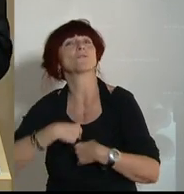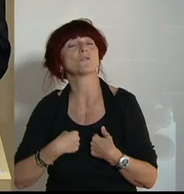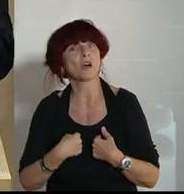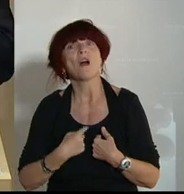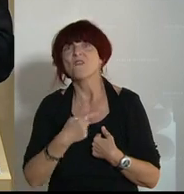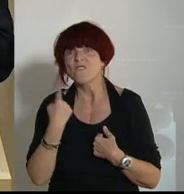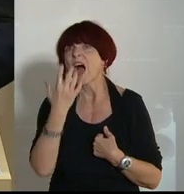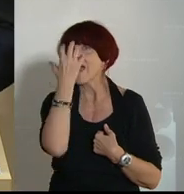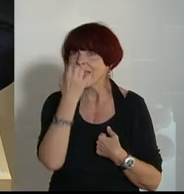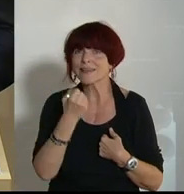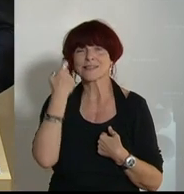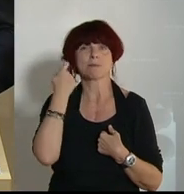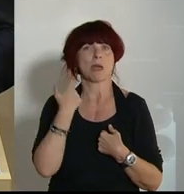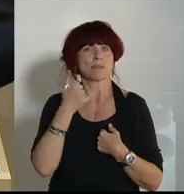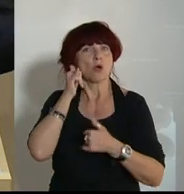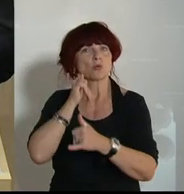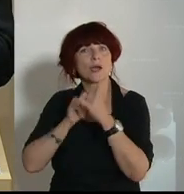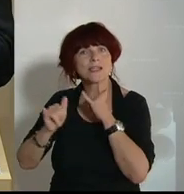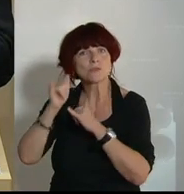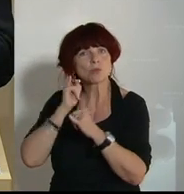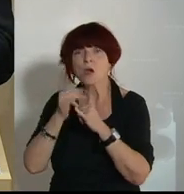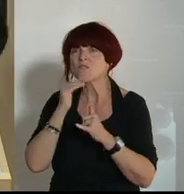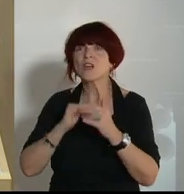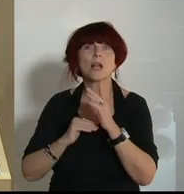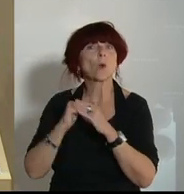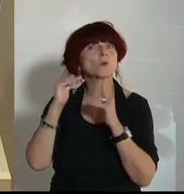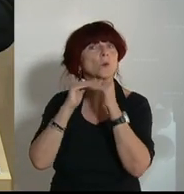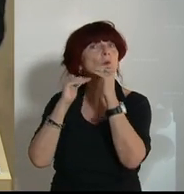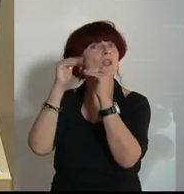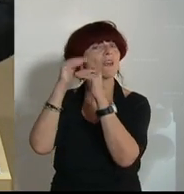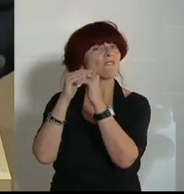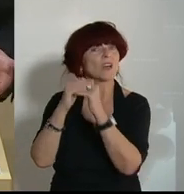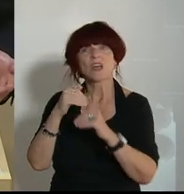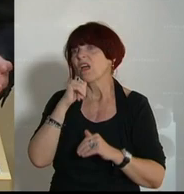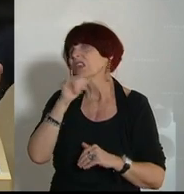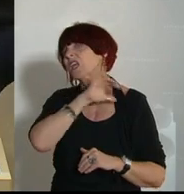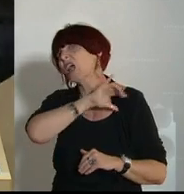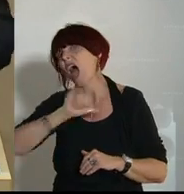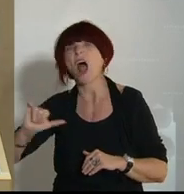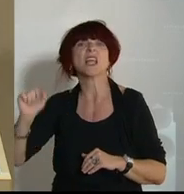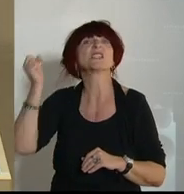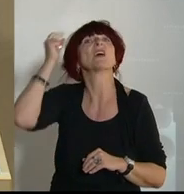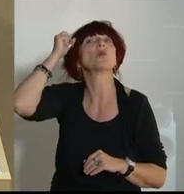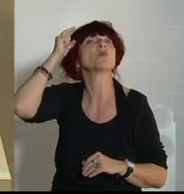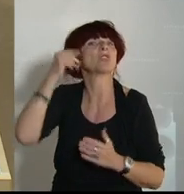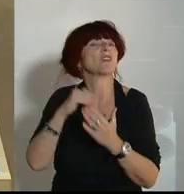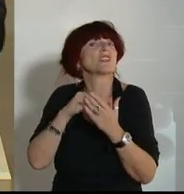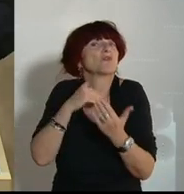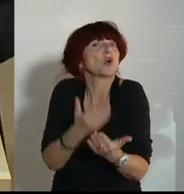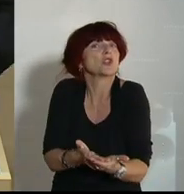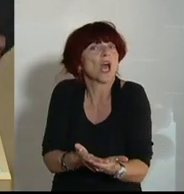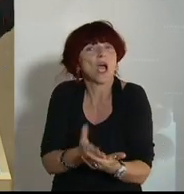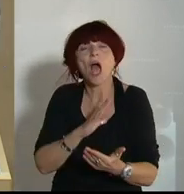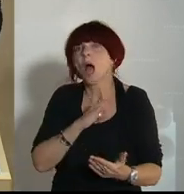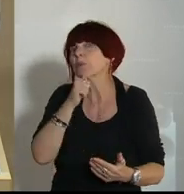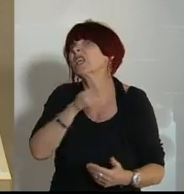ernst mit den Menschen, mit dem Tourismus. Wir wollen konstruktiv sein. Es wird nicht alles vernünftig sein, was wir vorschlagen, aber es ist auch